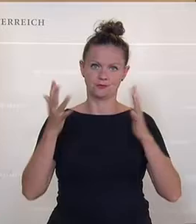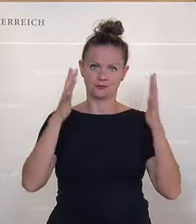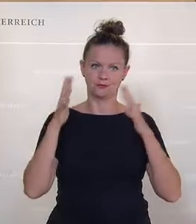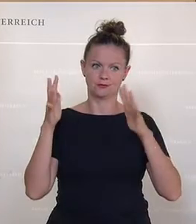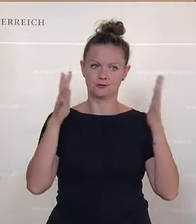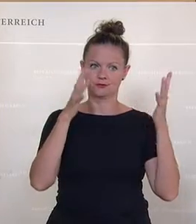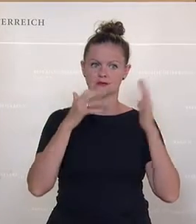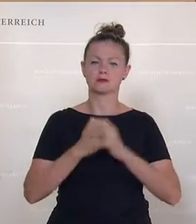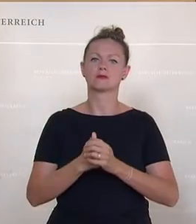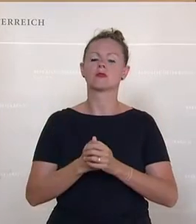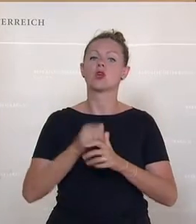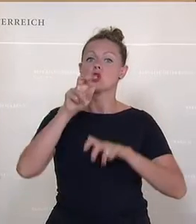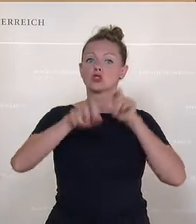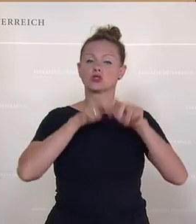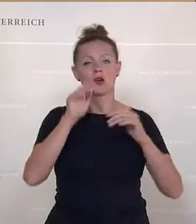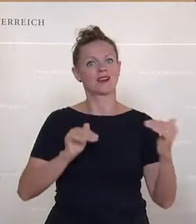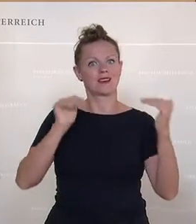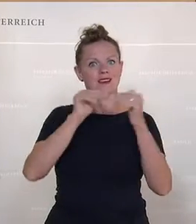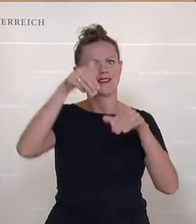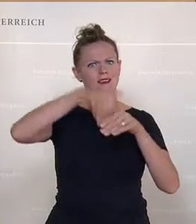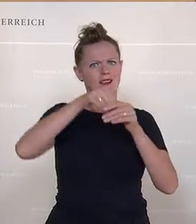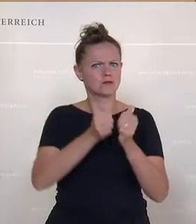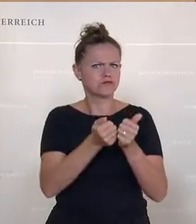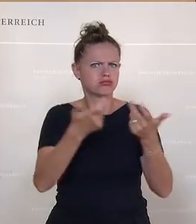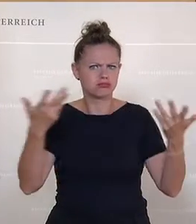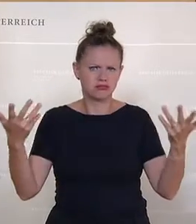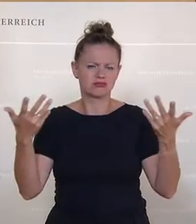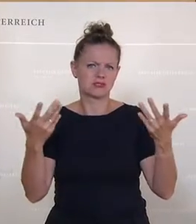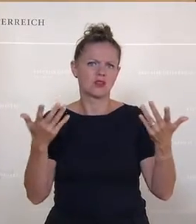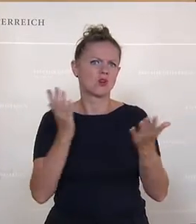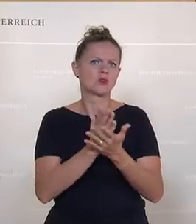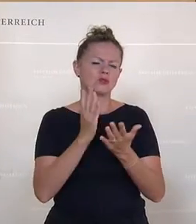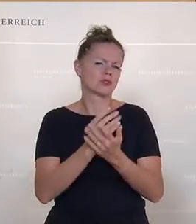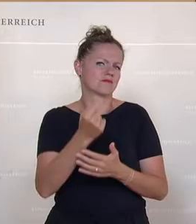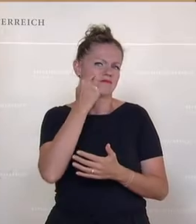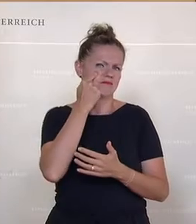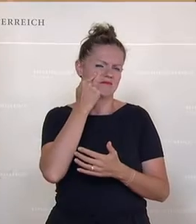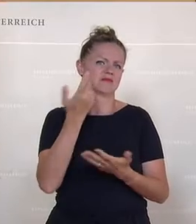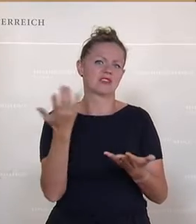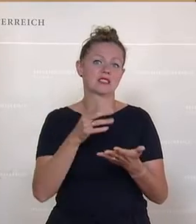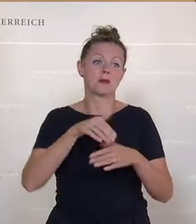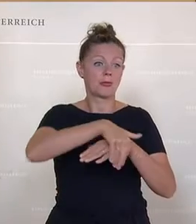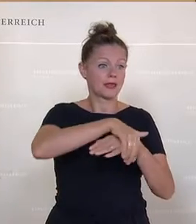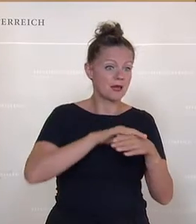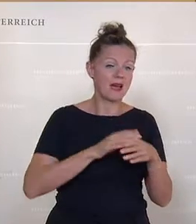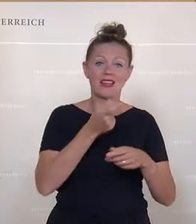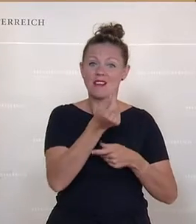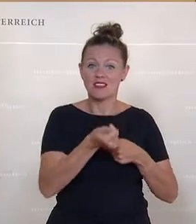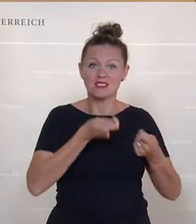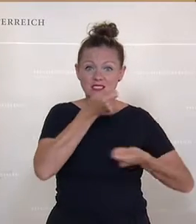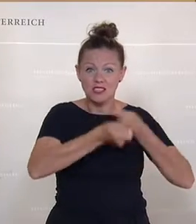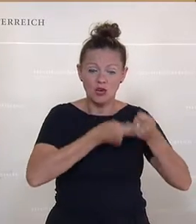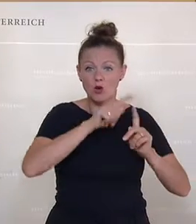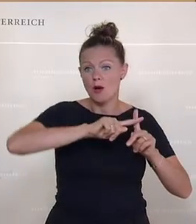Und dass das Thema Steuergerechtigkeit ein vielschichtiges ist, das zeigt es und wir haben es aufgezeigt, das geht von den Gemeinden, der Finanzierung der Gemeinden